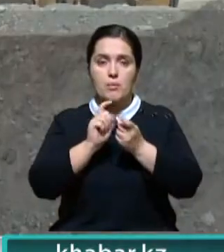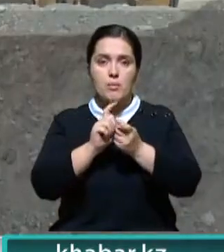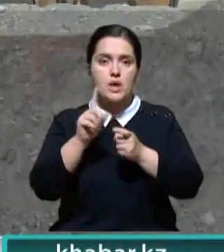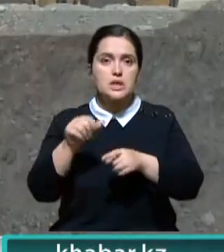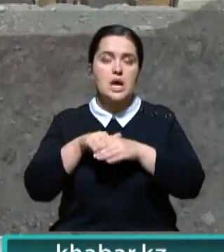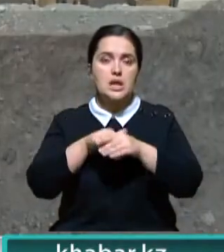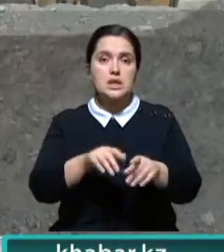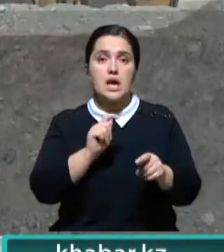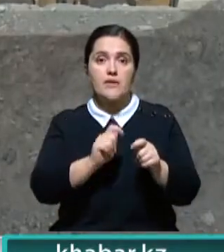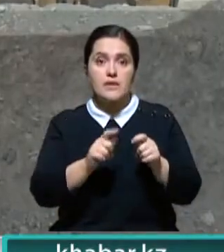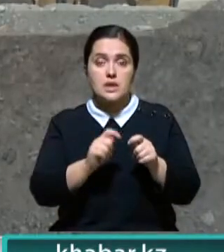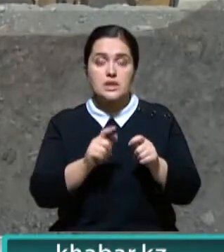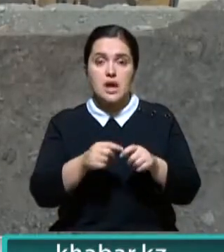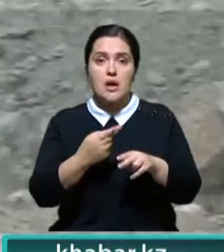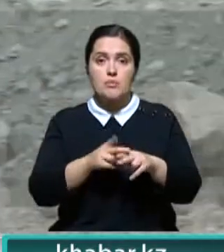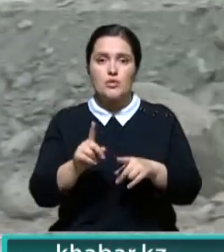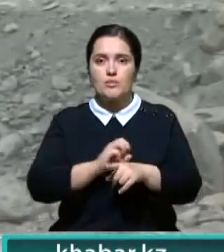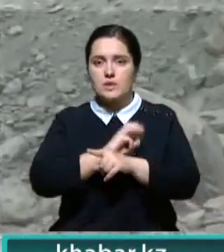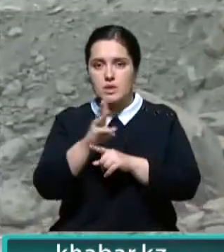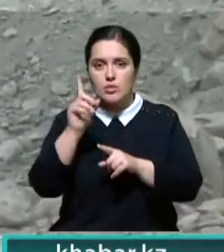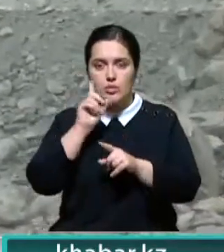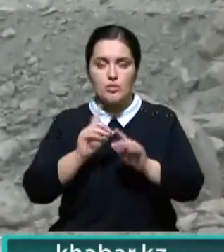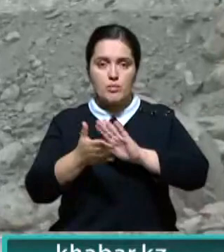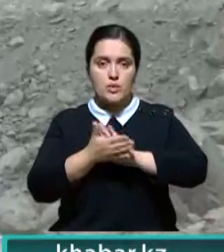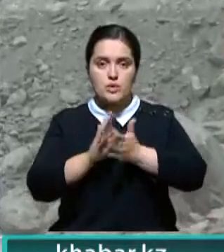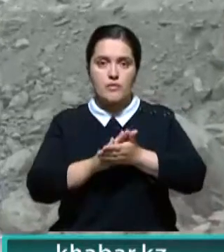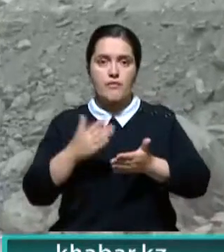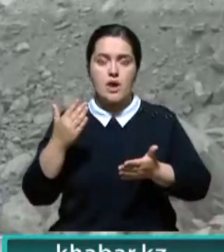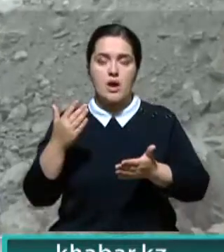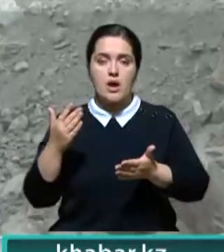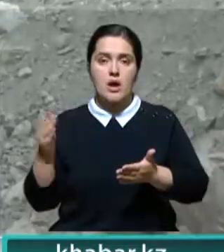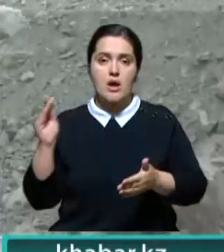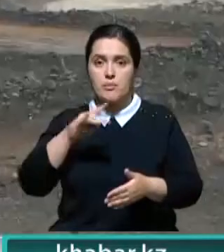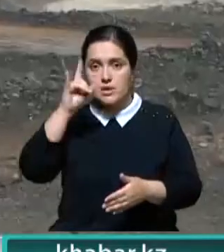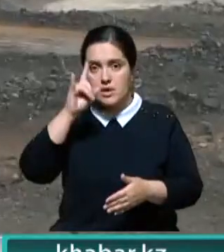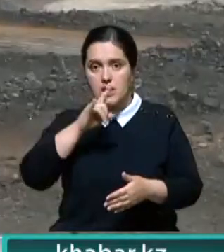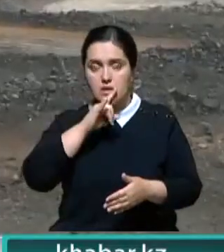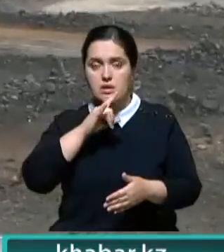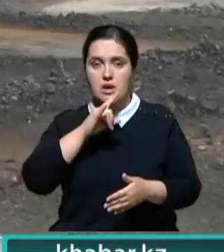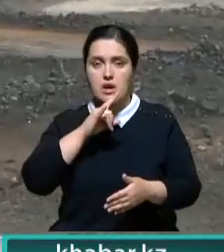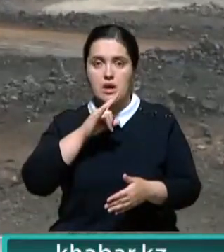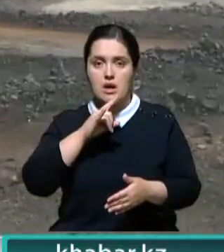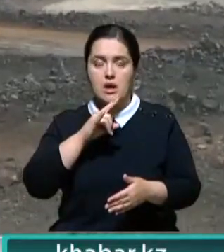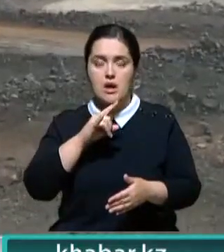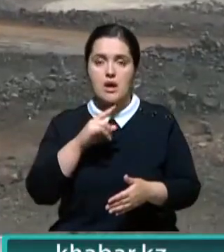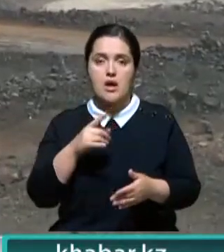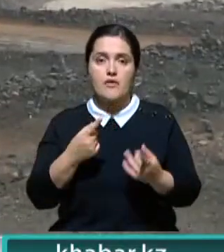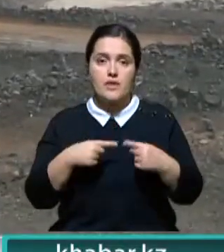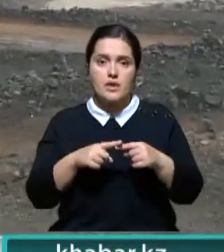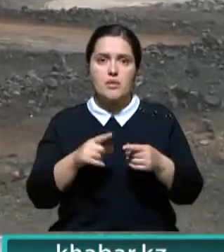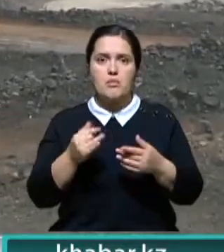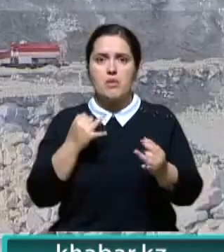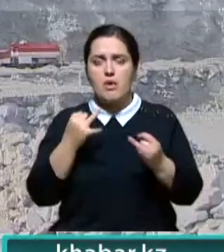инвесторов. Вместо того, чтобы создать комфортные условия их релокации в Казахстане, в профильных ведомствах продолжают